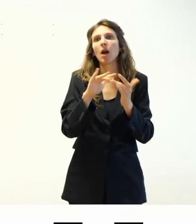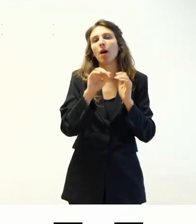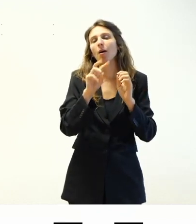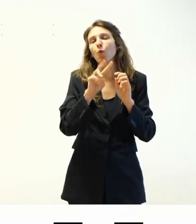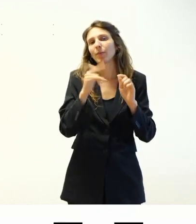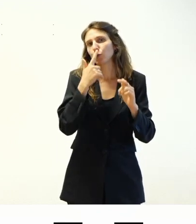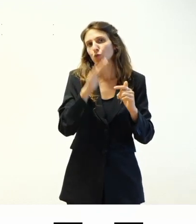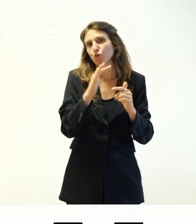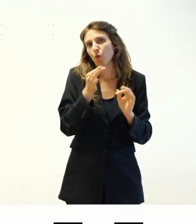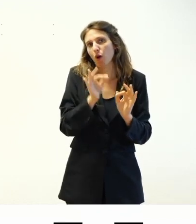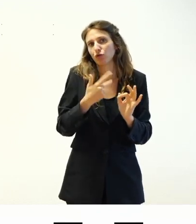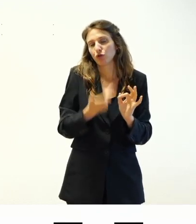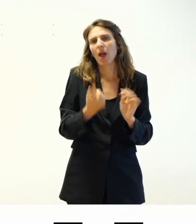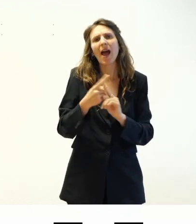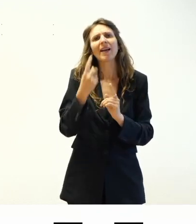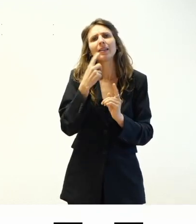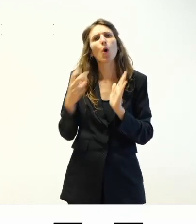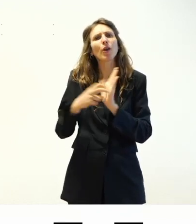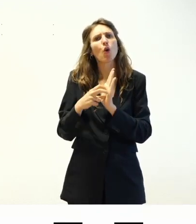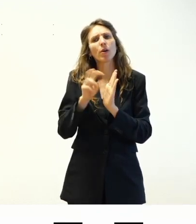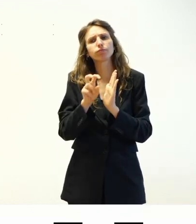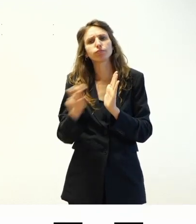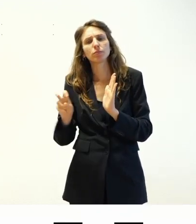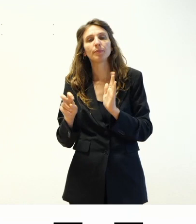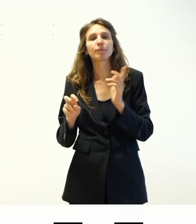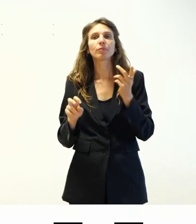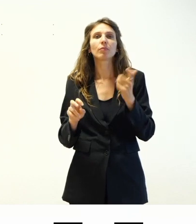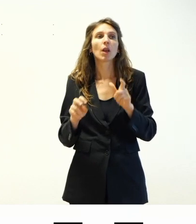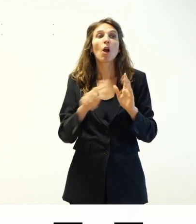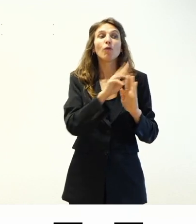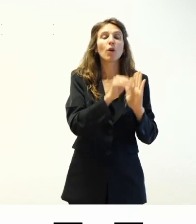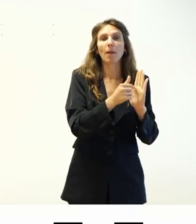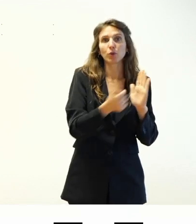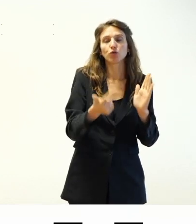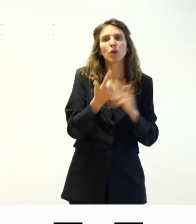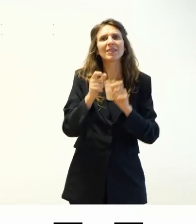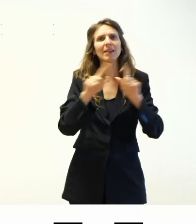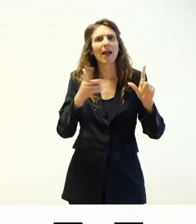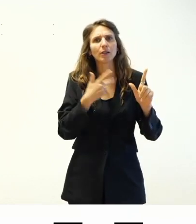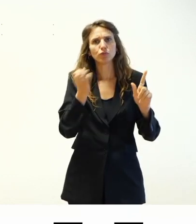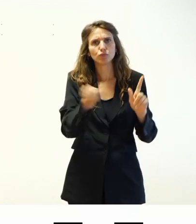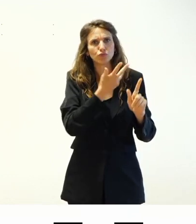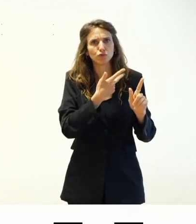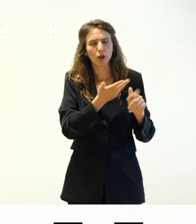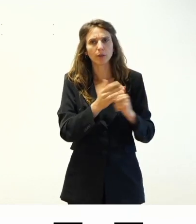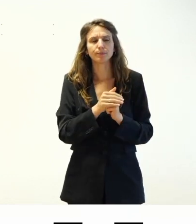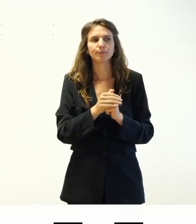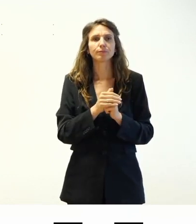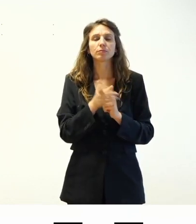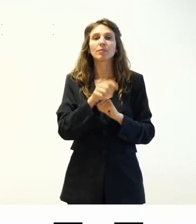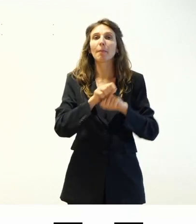ma anche per le icone non entro nel dettaglio poi troverete tutto nelle slide media